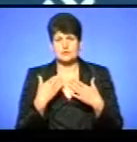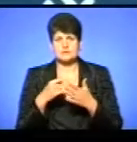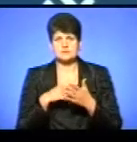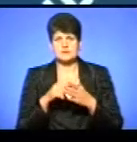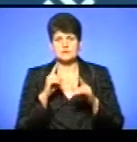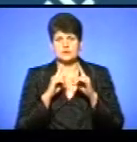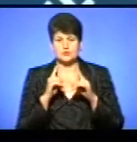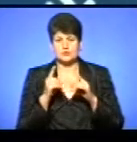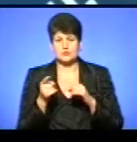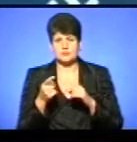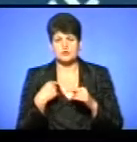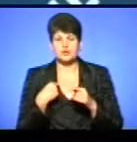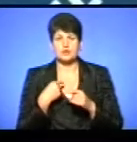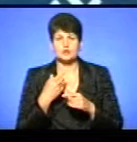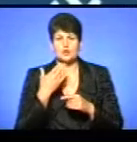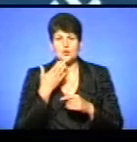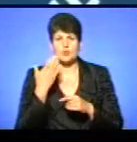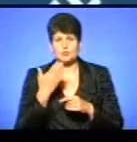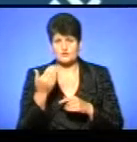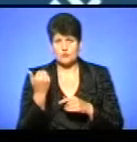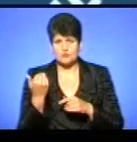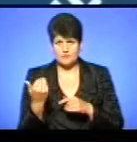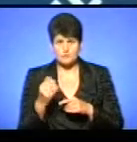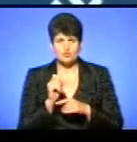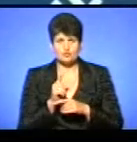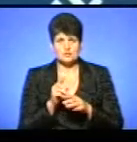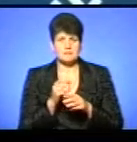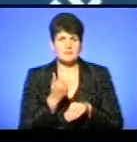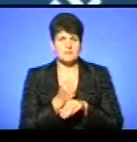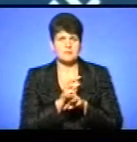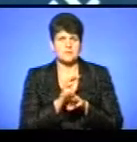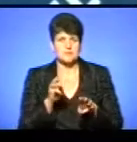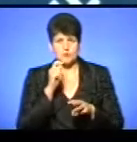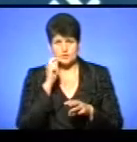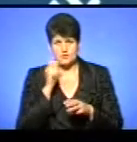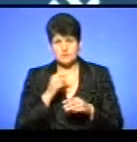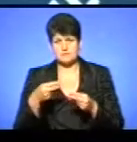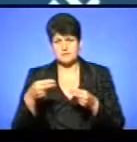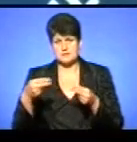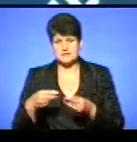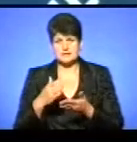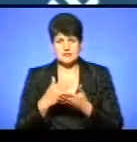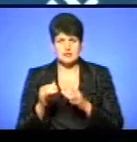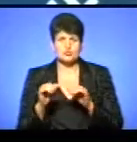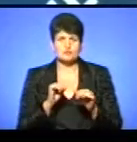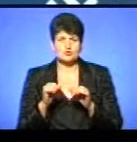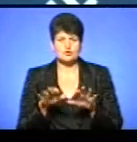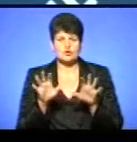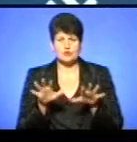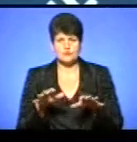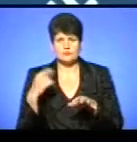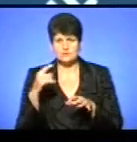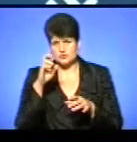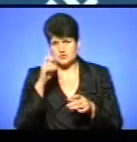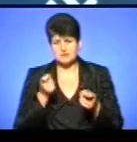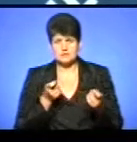доповідаю вам, що тут поручення прем'єр-міністра України. Відповідно, відписане є розпорядження голови обласної